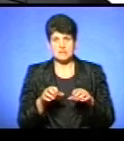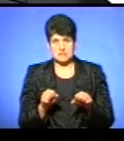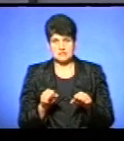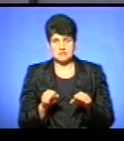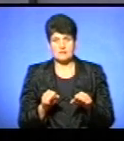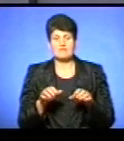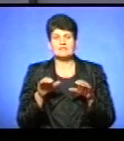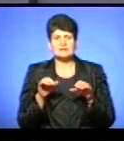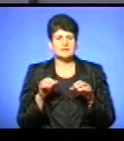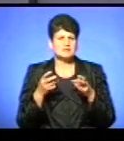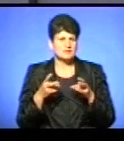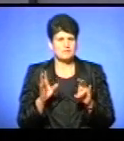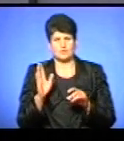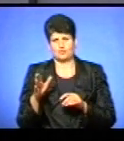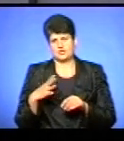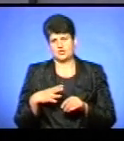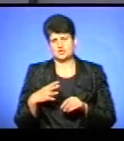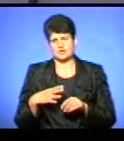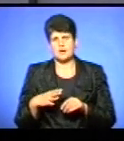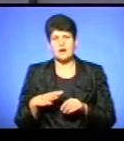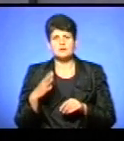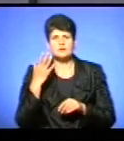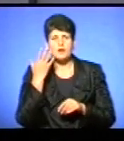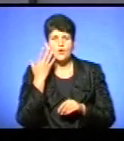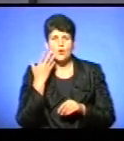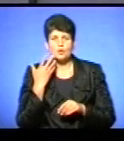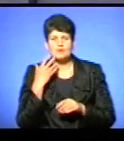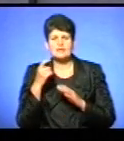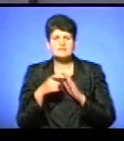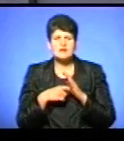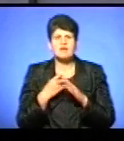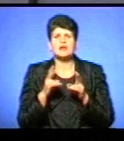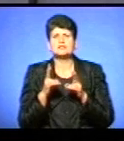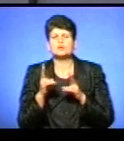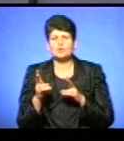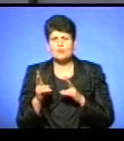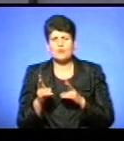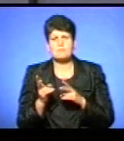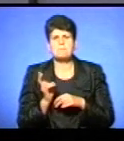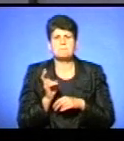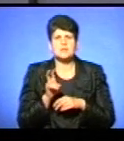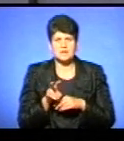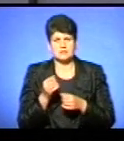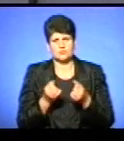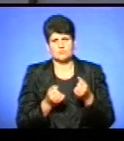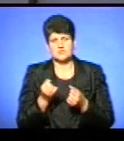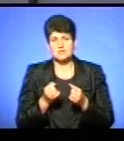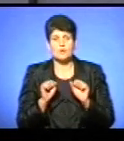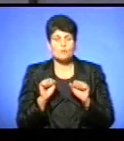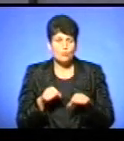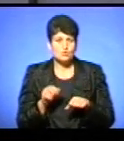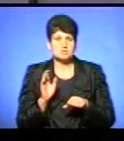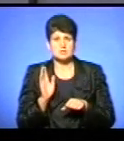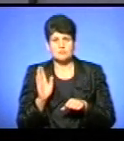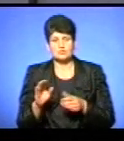Не потрібно буде чекати, поки чекати, хто підійде до даного автомобіля. Можна буде